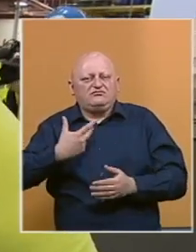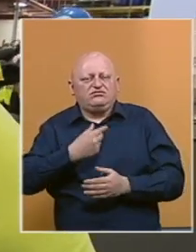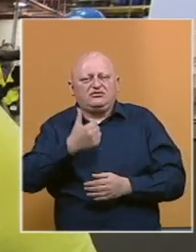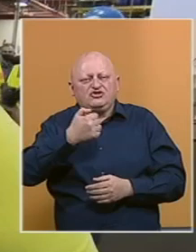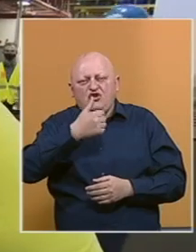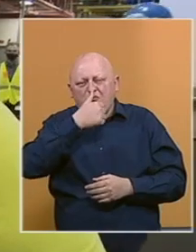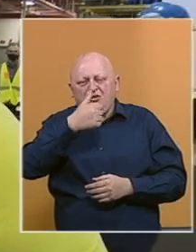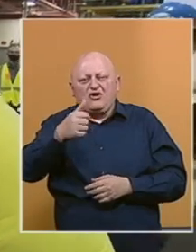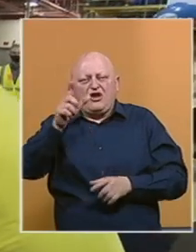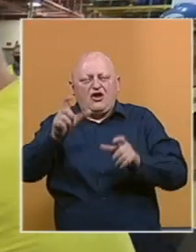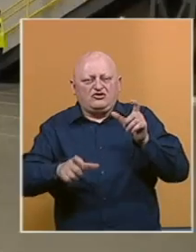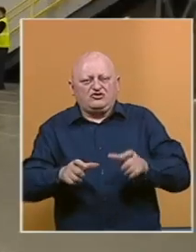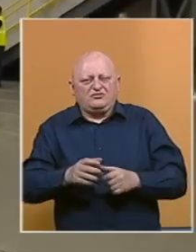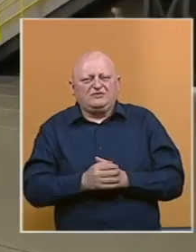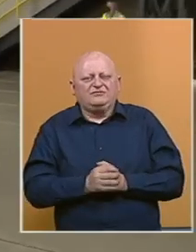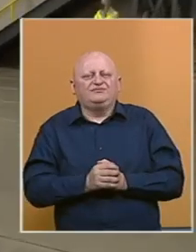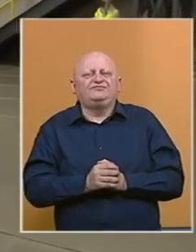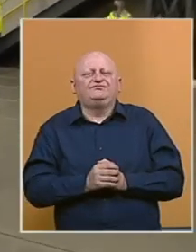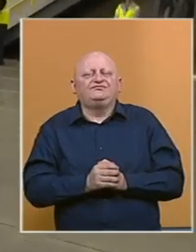imunizirati 100 miliona osoba.